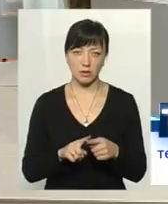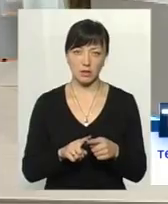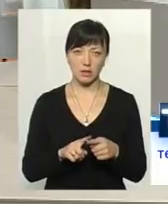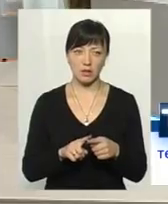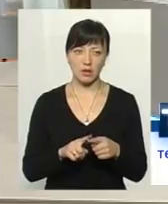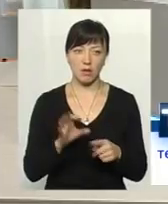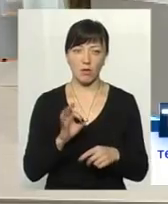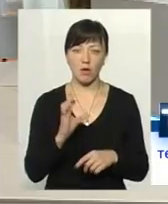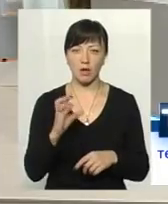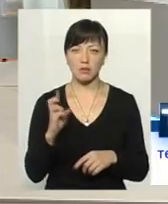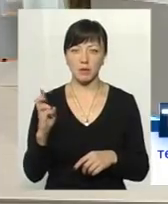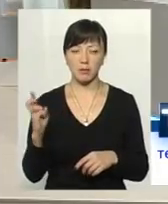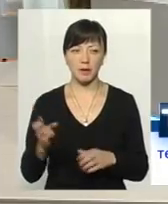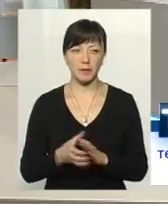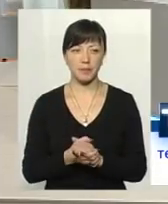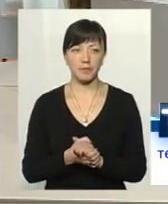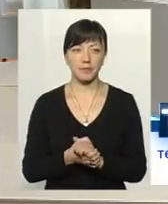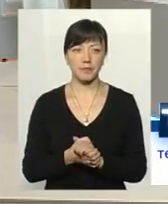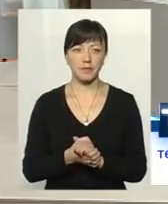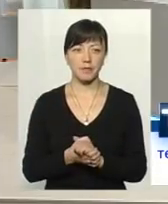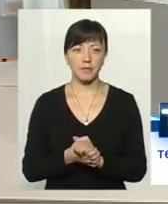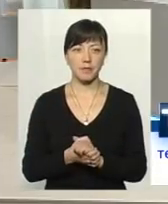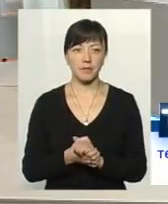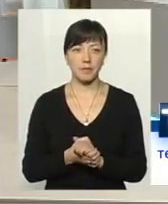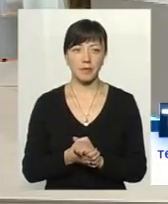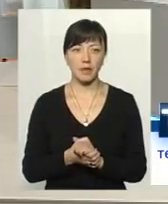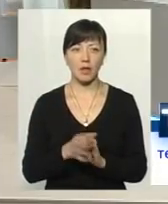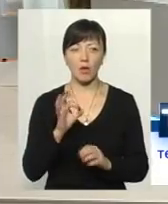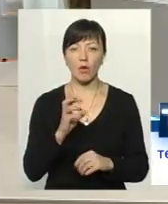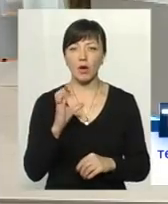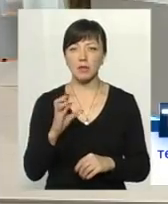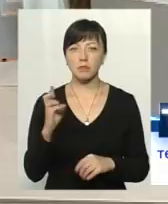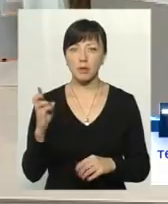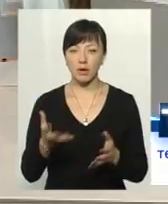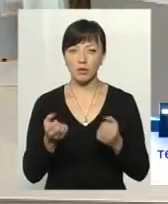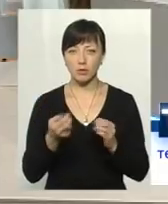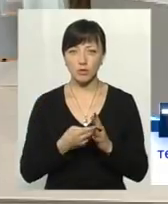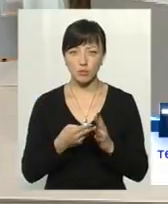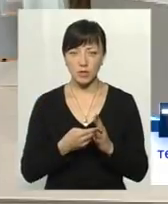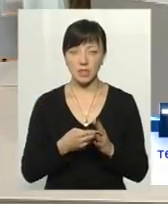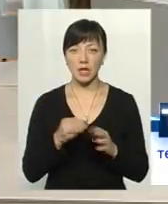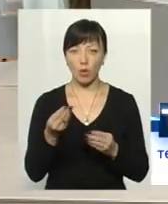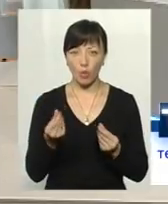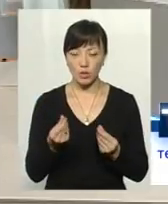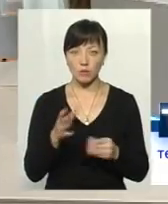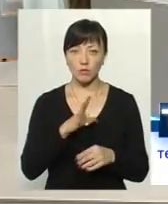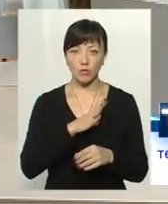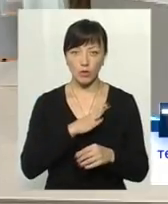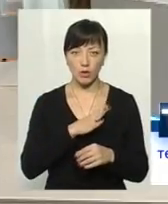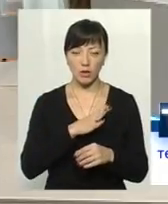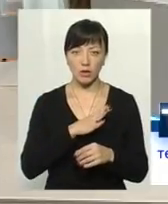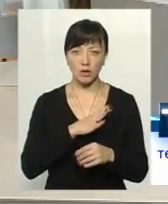випадку, може це дахова котельня. Вони так само на дахову котельню ОСББ вони отримали субсидії. І ті кошти, які були,